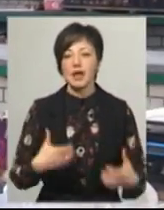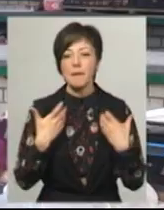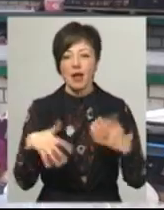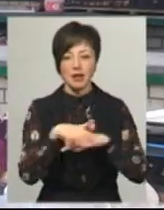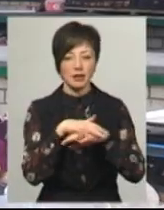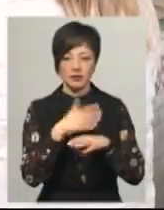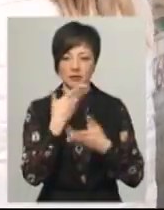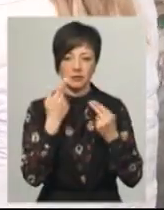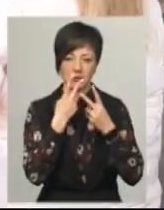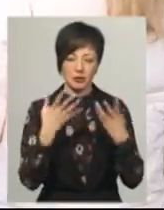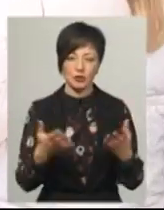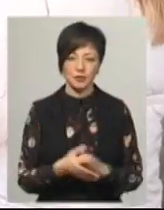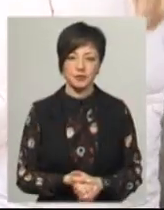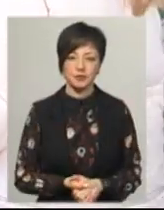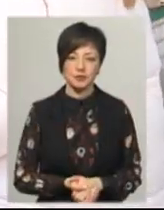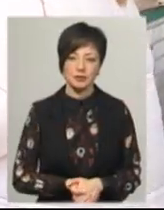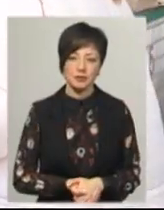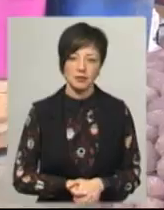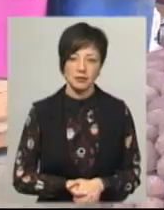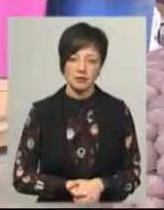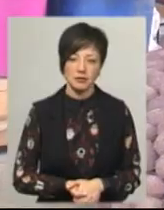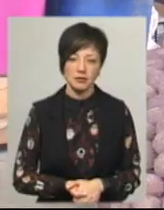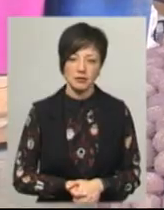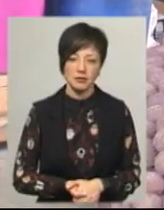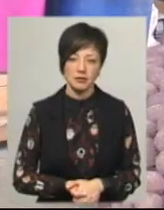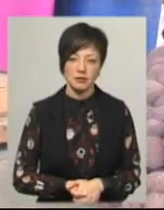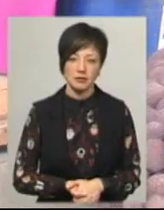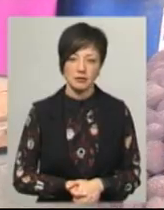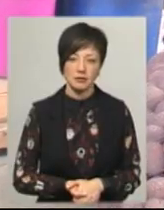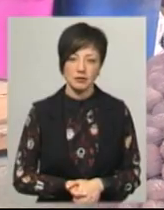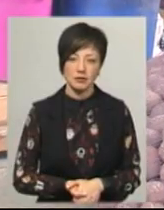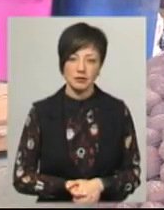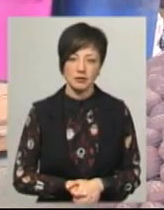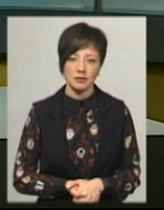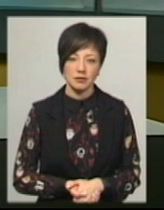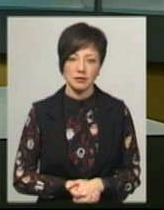Ніякої паніки ми не бачимо. Леся Боровець, Дем'ят Сегольник. Новини на Суспільному. Хмельницький.